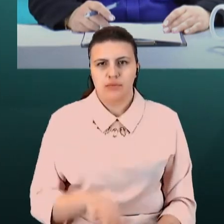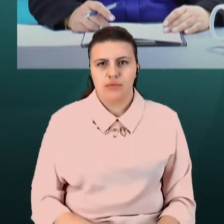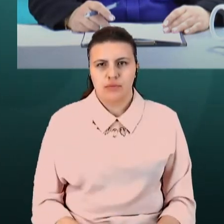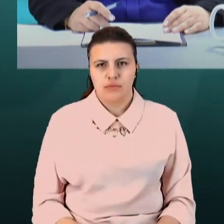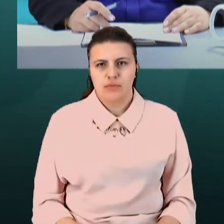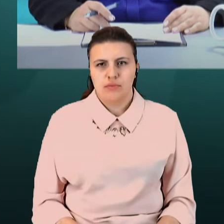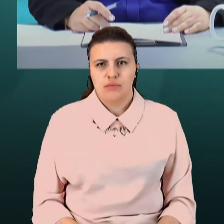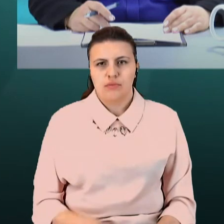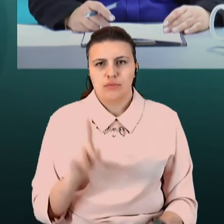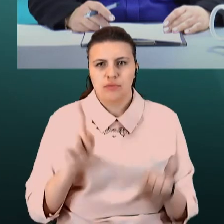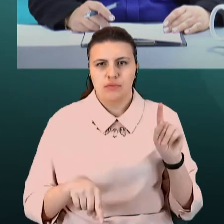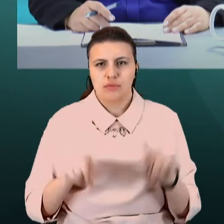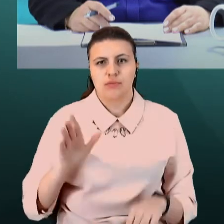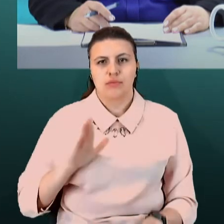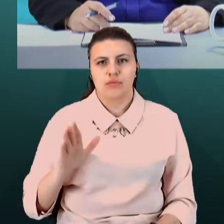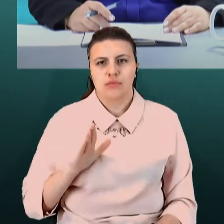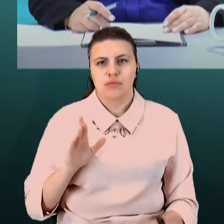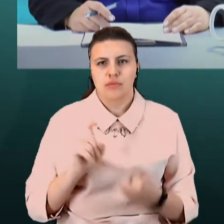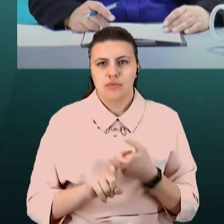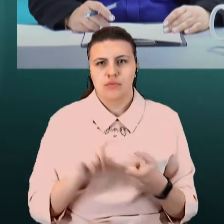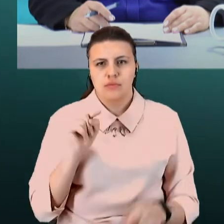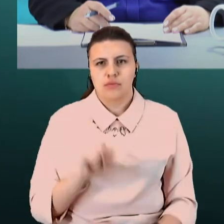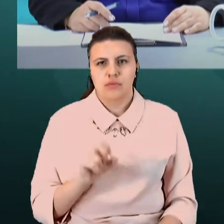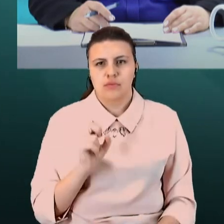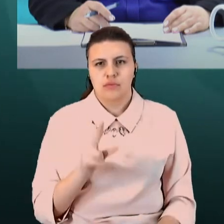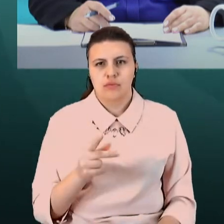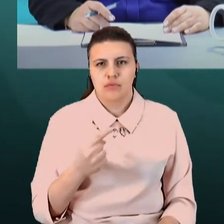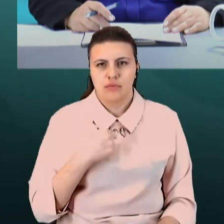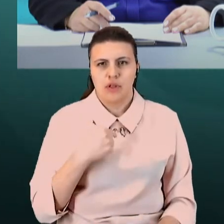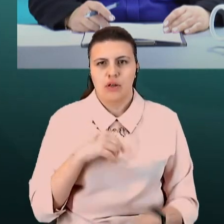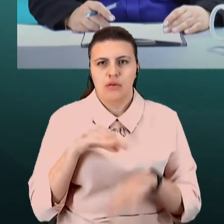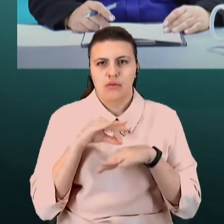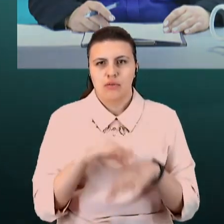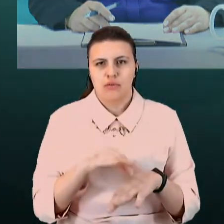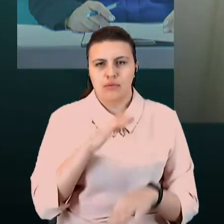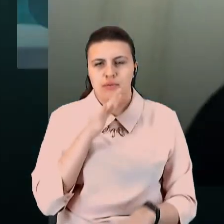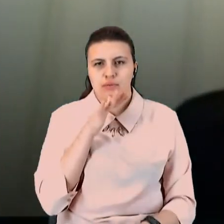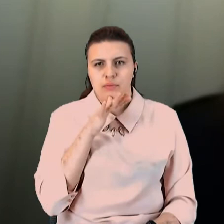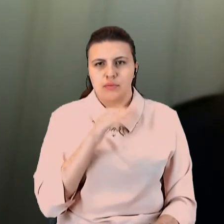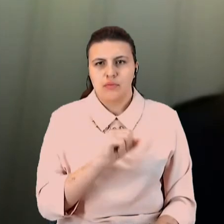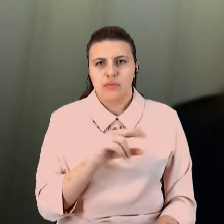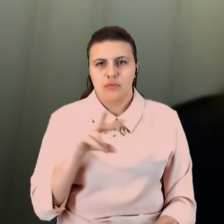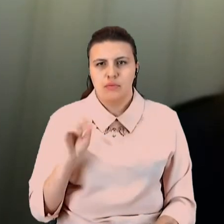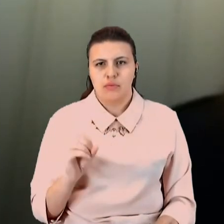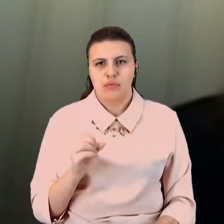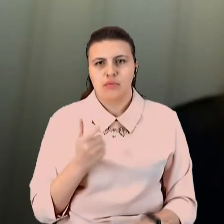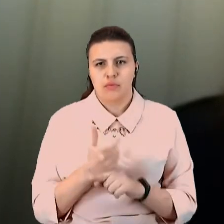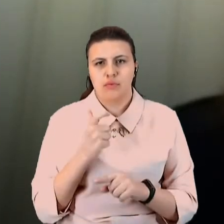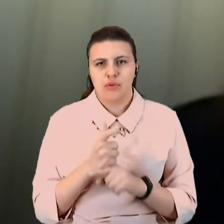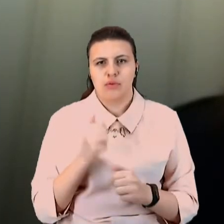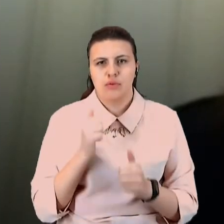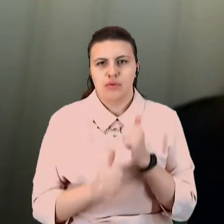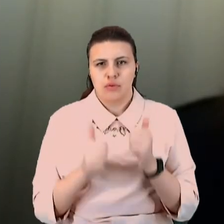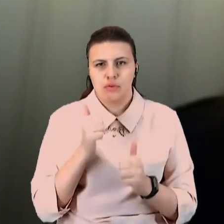-різному бувають, залежить від того, як я з ними проводжу час. Але доволі таки часто це мобільний